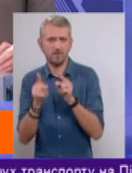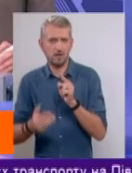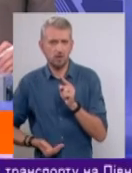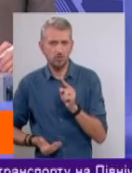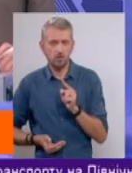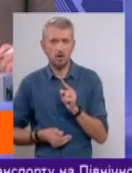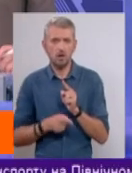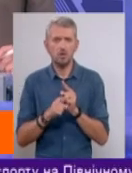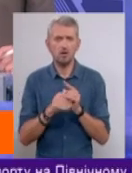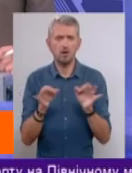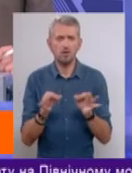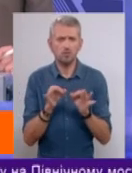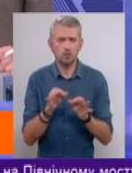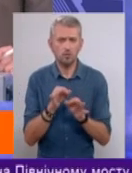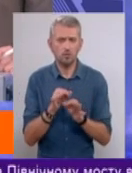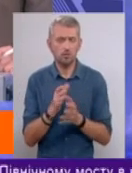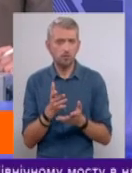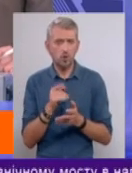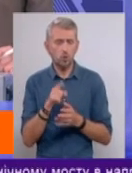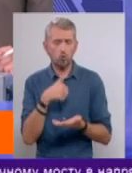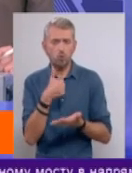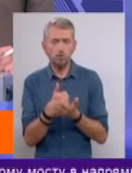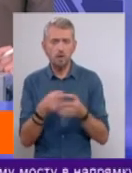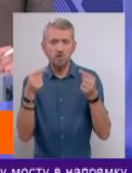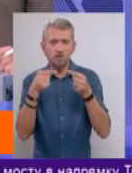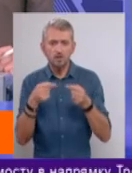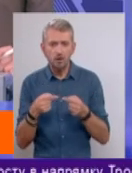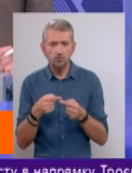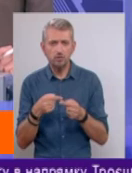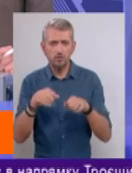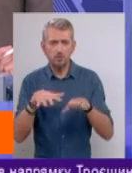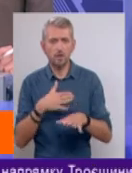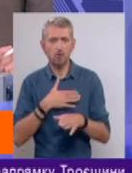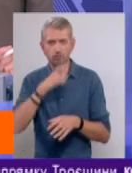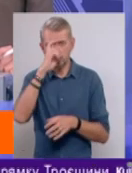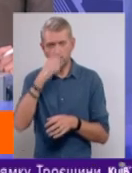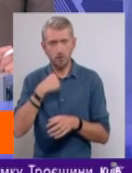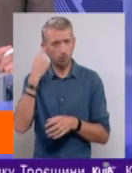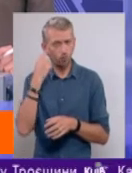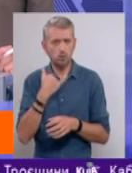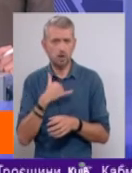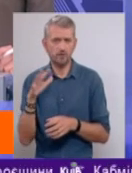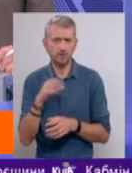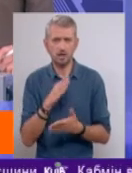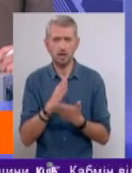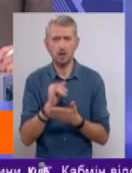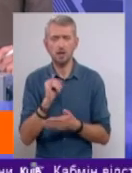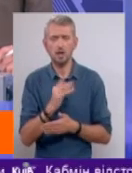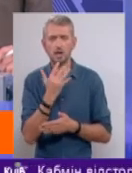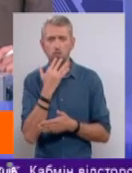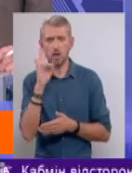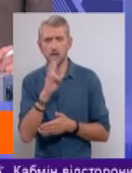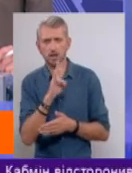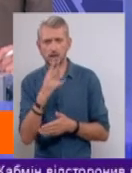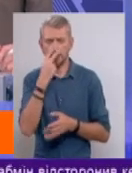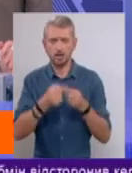з другого ніколи не буде дано. Тому тут головне визначитися в нашій державі. Я думаю, у нас всі є для цього і національна релігія,